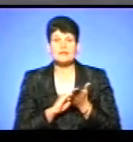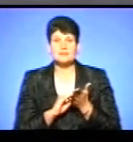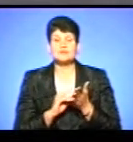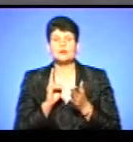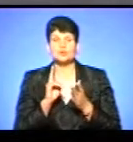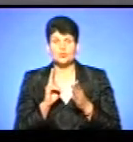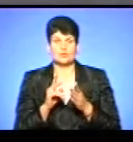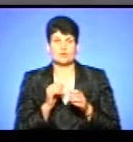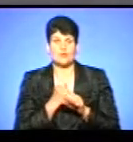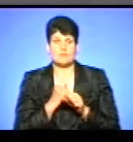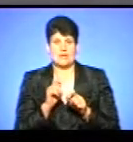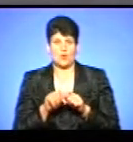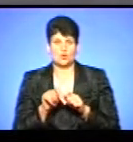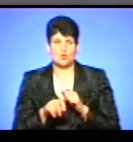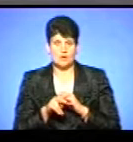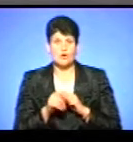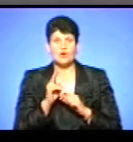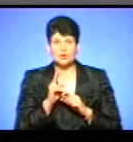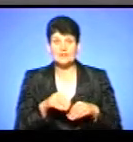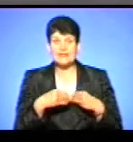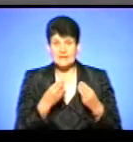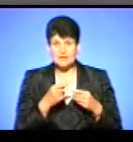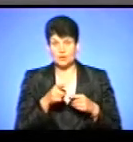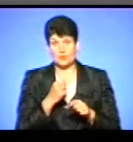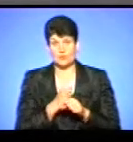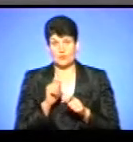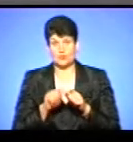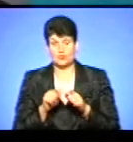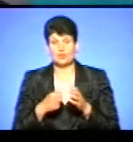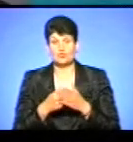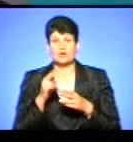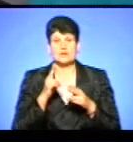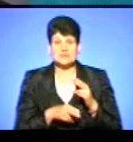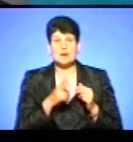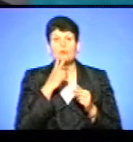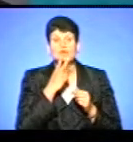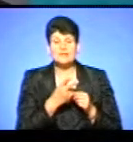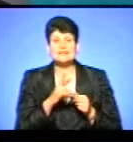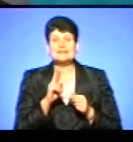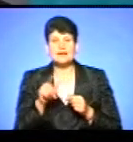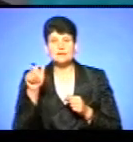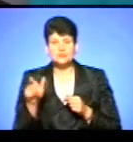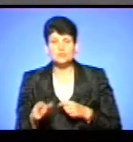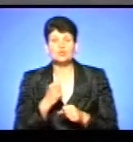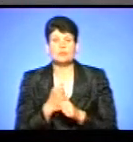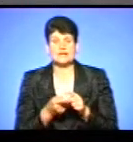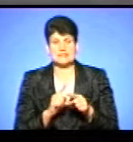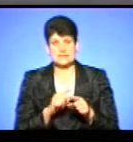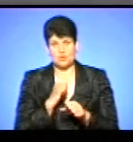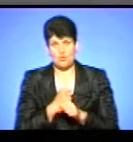хто видавав ці технічні умови, той мав здійснити контроль, в принципі, до кінця. Тобто, подивитися, як громадяни зробили ці роботи